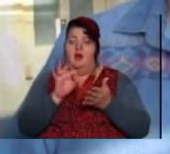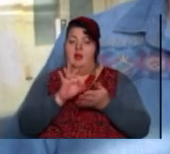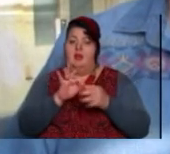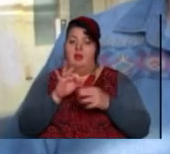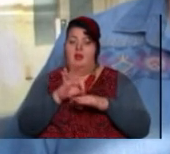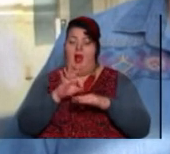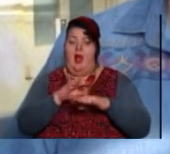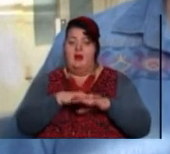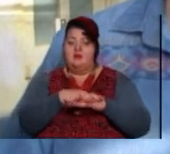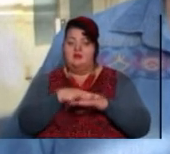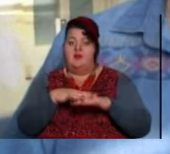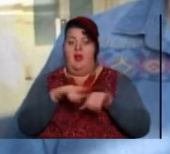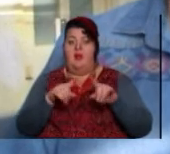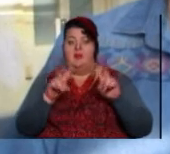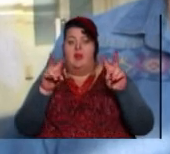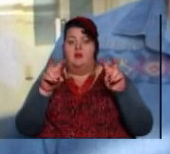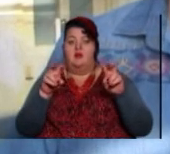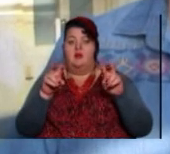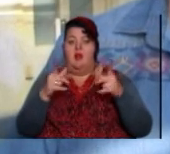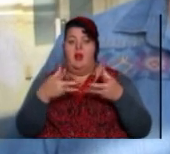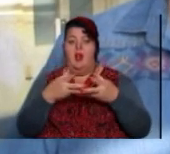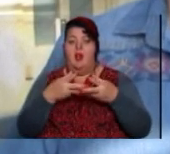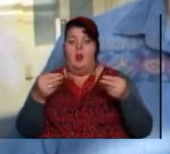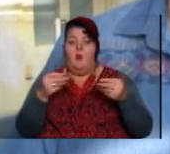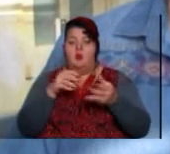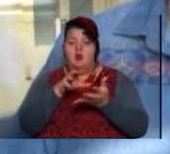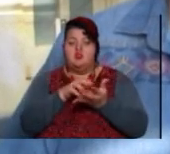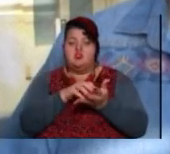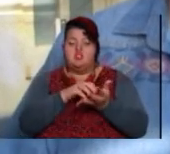так називаємо, вигляд льмонної шкірочки.